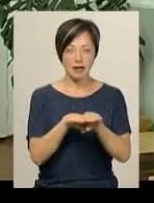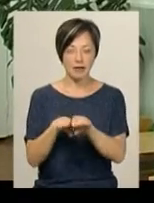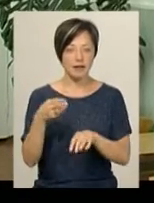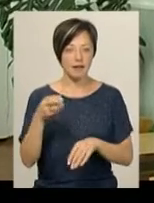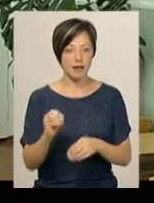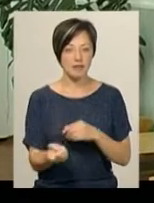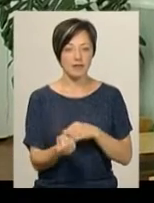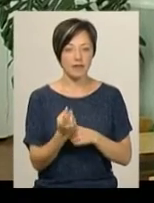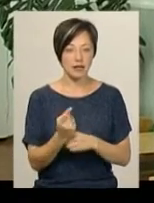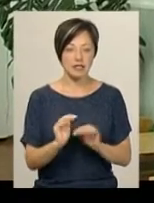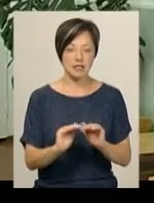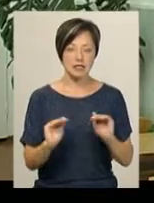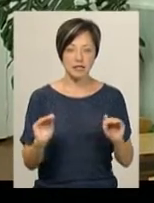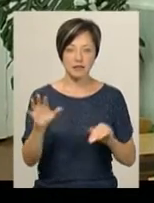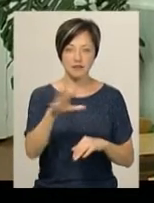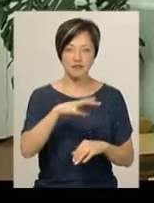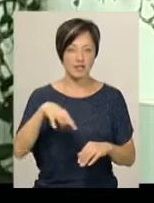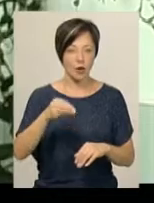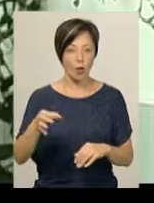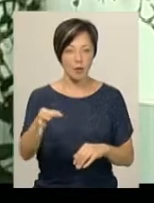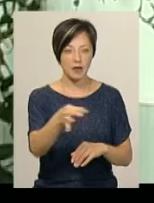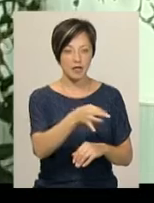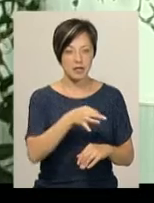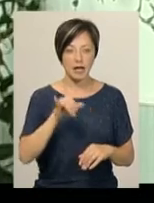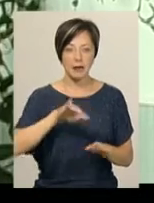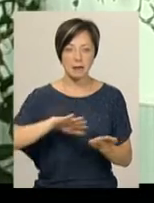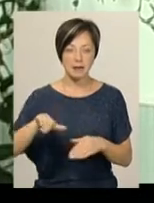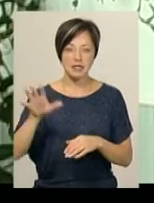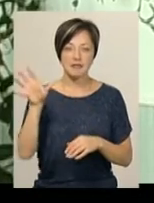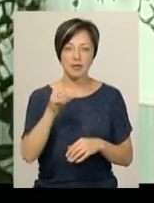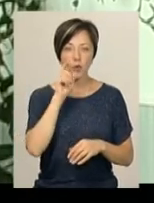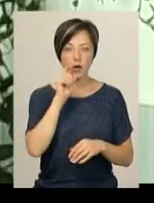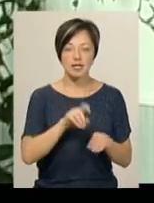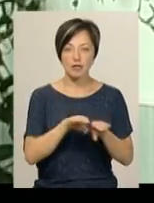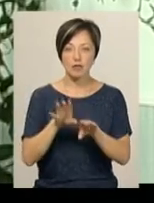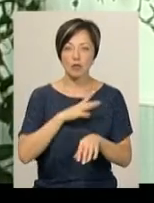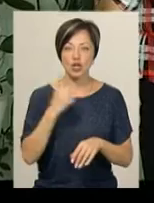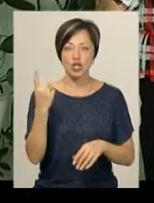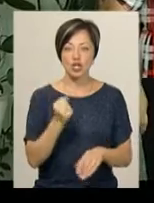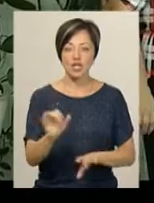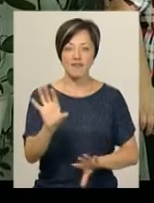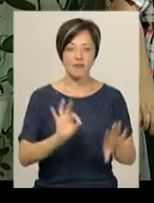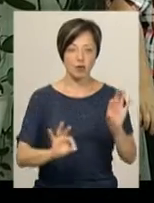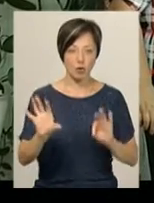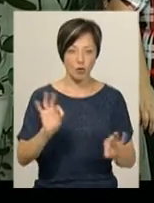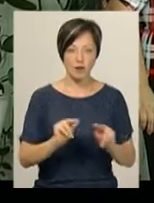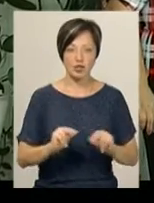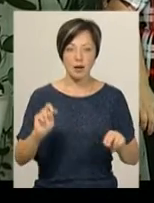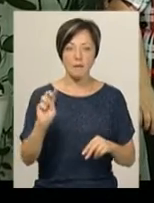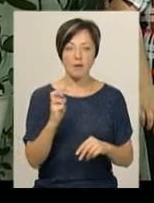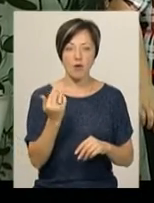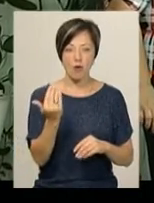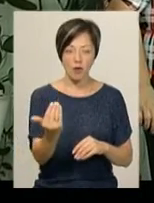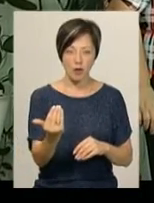з'явилися учні з усіх областей. І після всеукраїнського рівня був тиждень відборів. Учителька біології